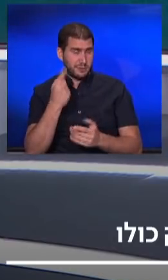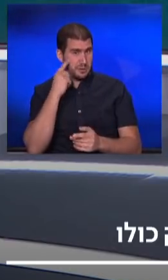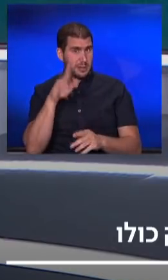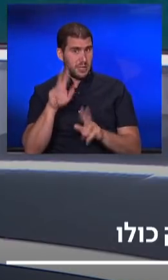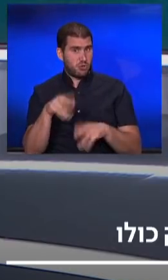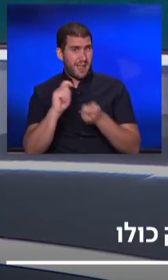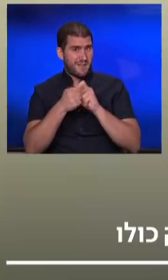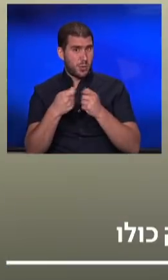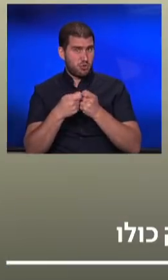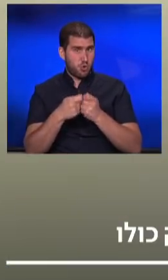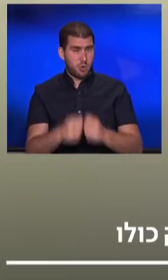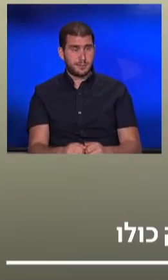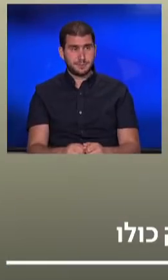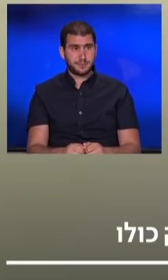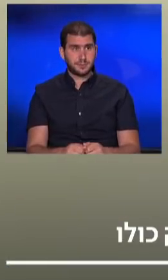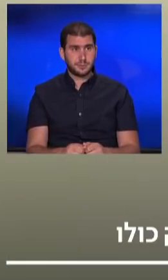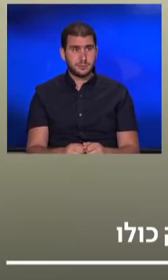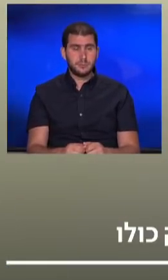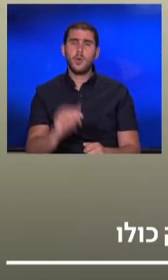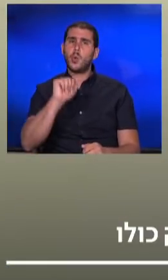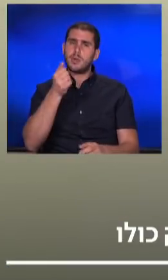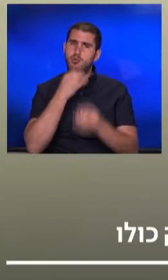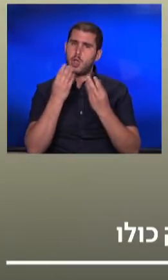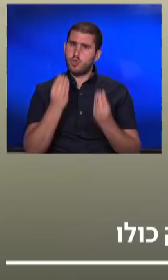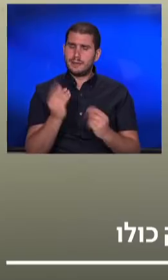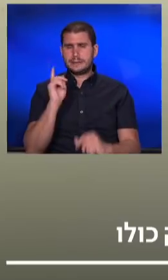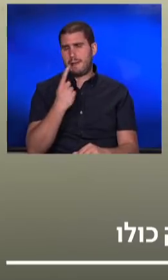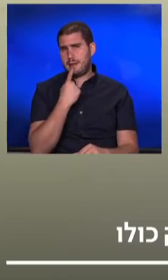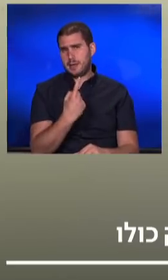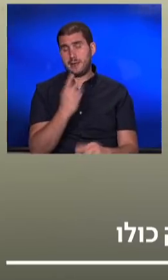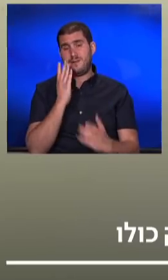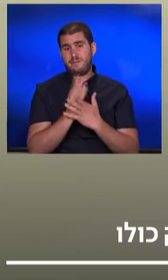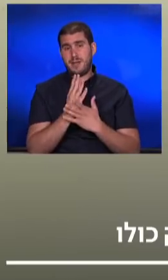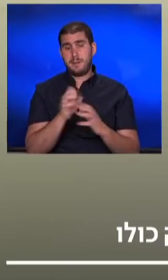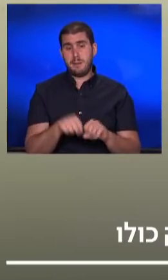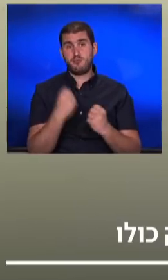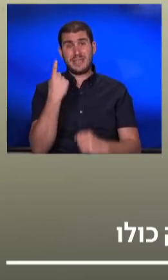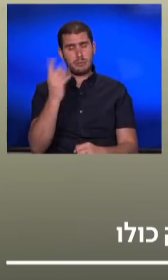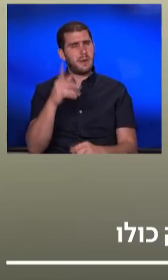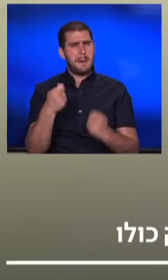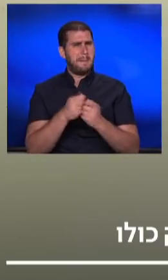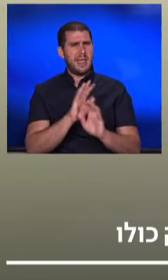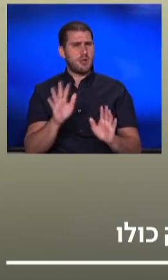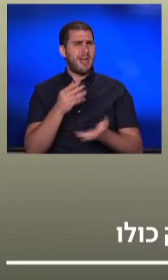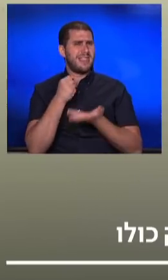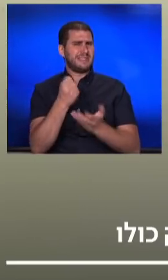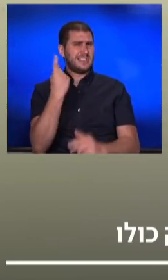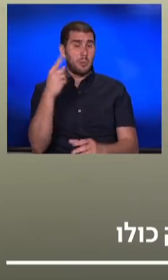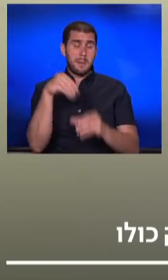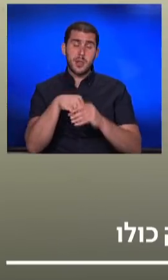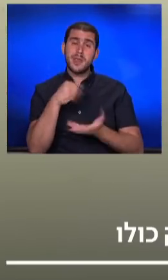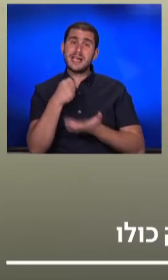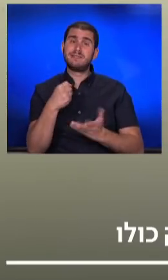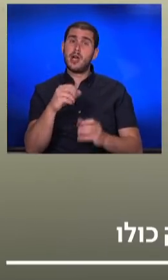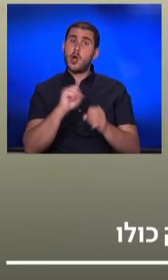רפורמות שקשורות לזה. אז קודם כל, שאלה מצוינת, צריך להגיד, כבר לאורך המשבר, בלי קשר רגע לתקציב, בתוך תקציבי הקורונה